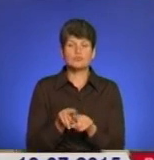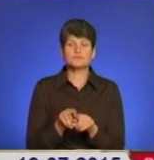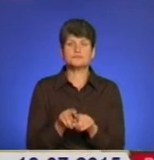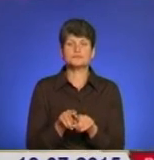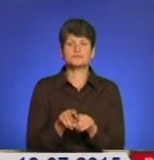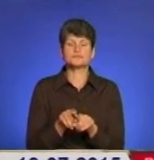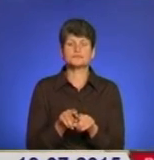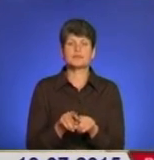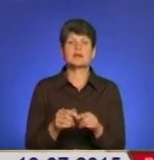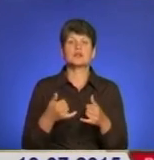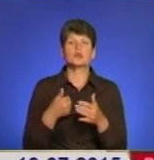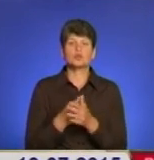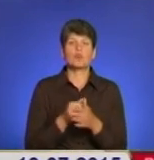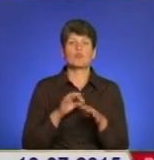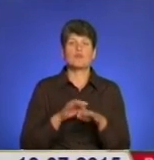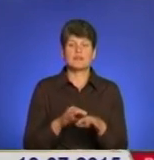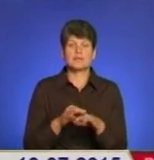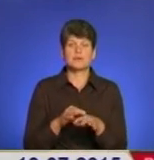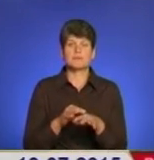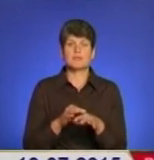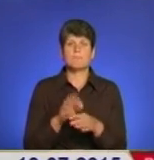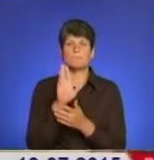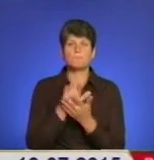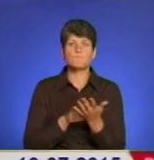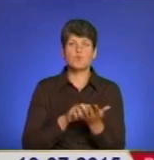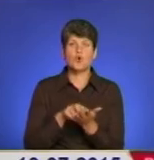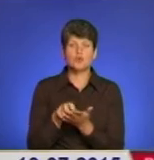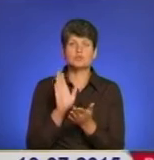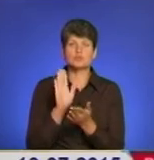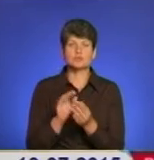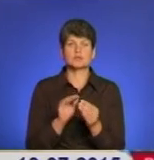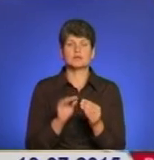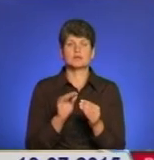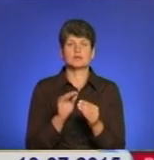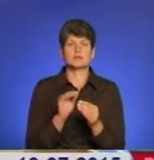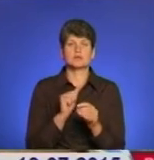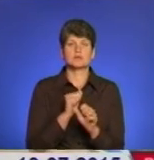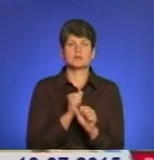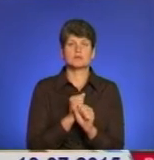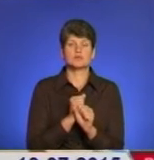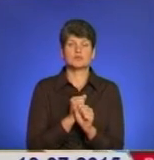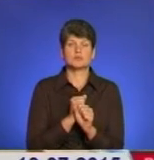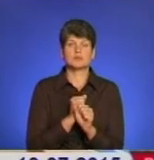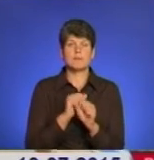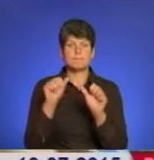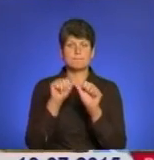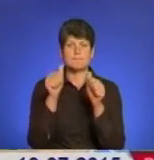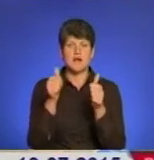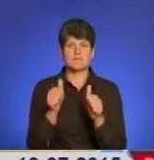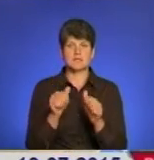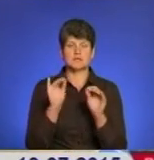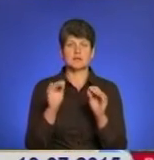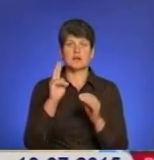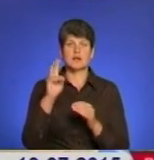дня проведення прощі нам буде споруджено фундаментальний пам'ятний знак